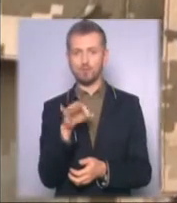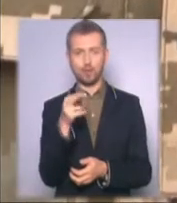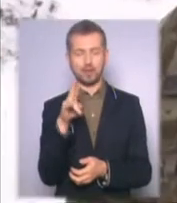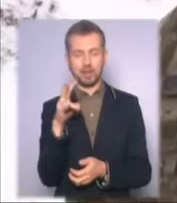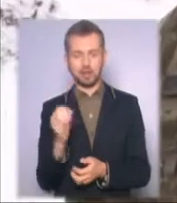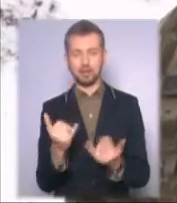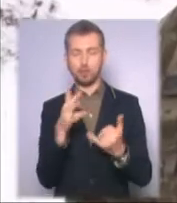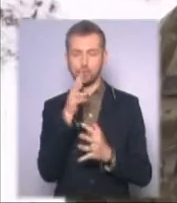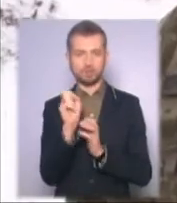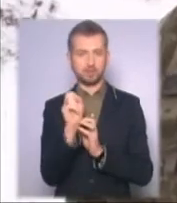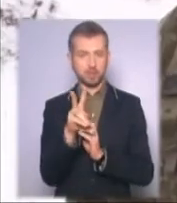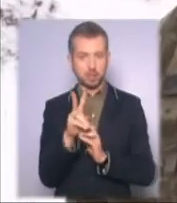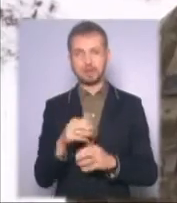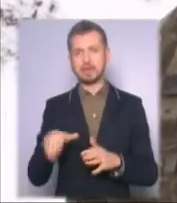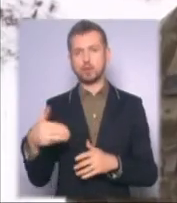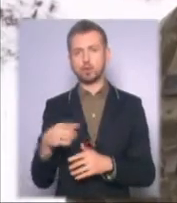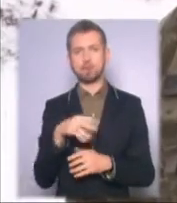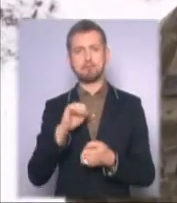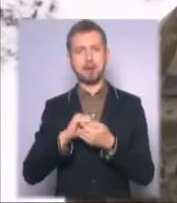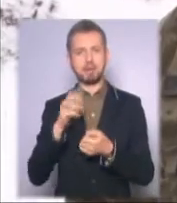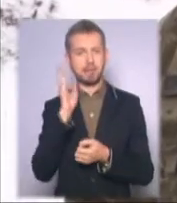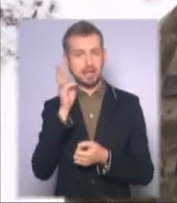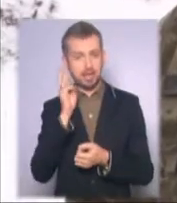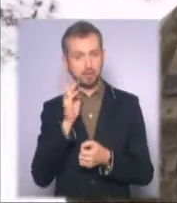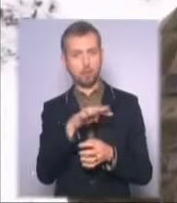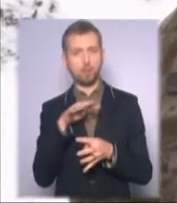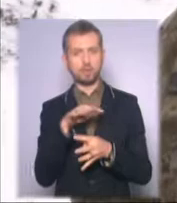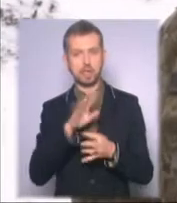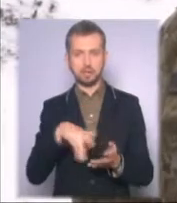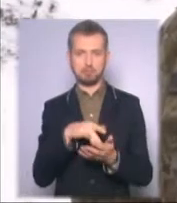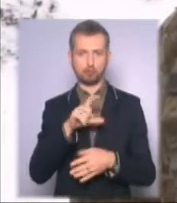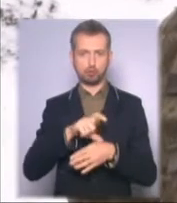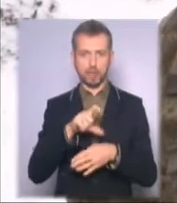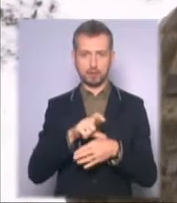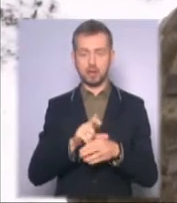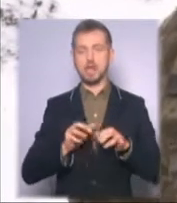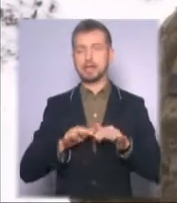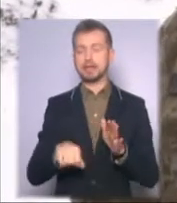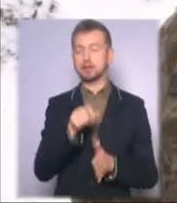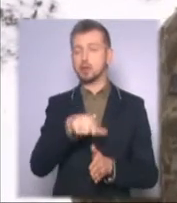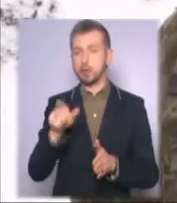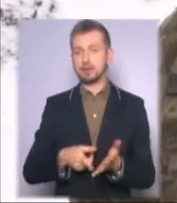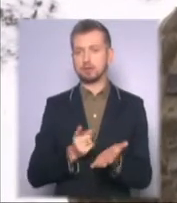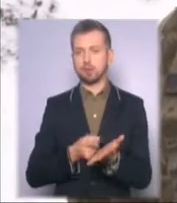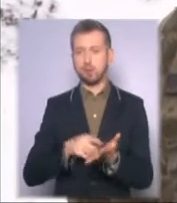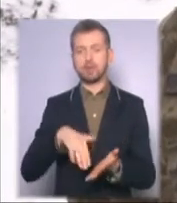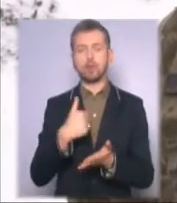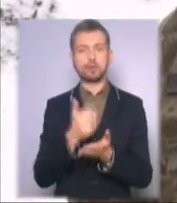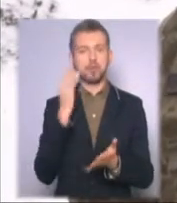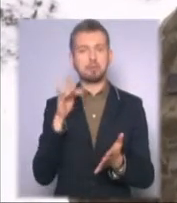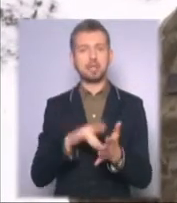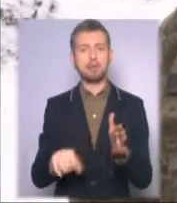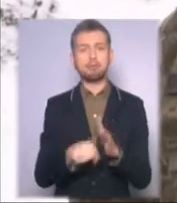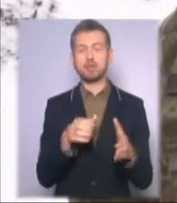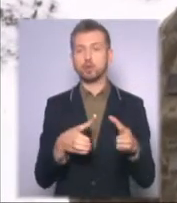провокації зі сторони Макеєвки, бойовики обстріляли з важкого зброєння міста Донецьк. Дії терористів вкотре доводять. Основна мета платформування –